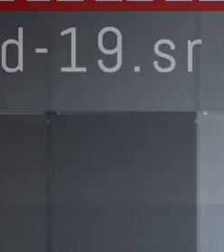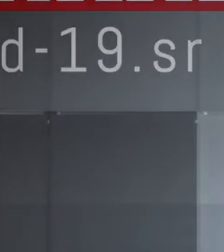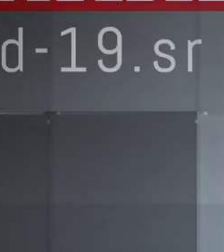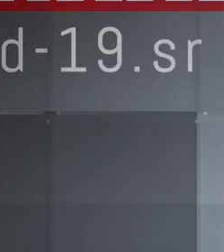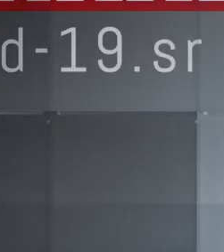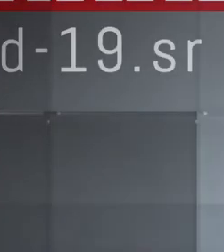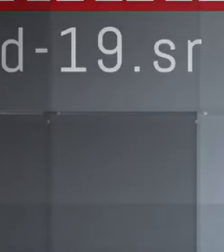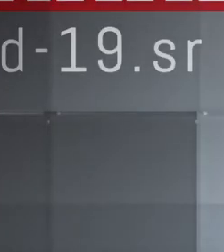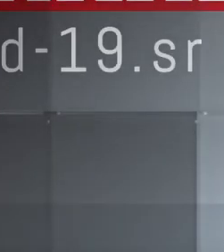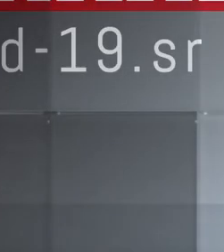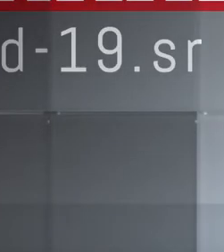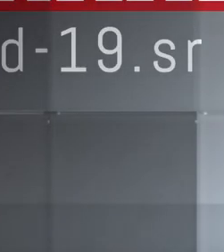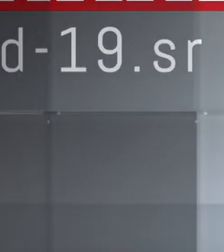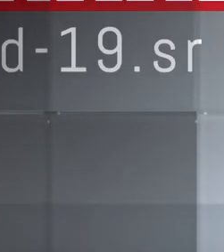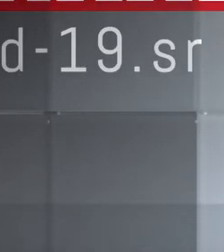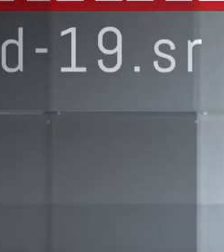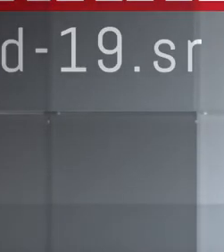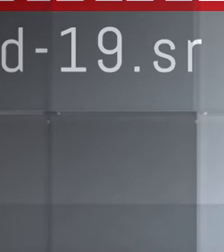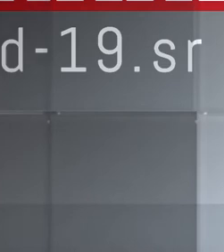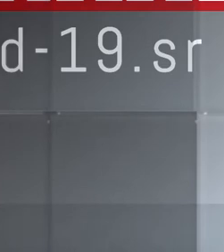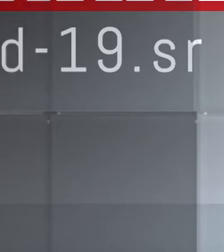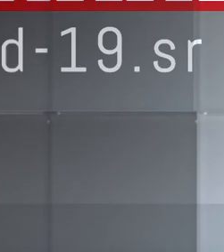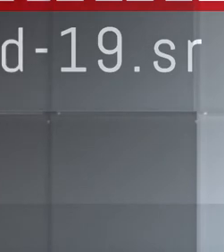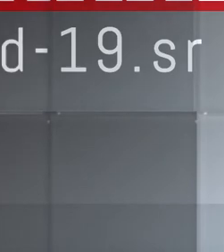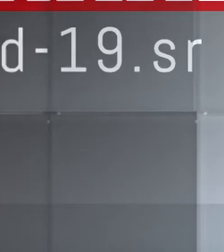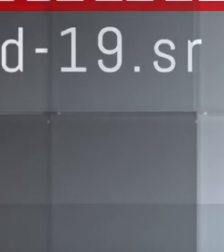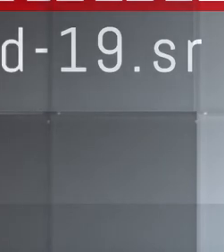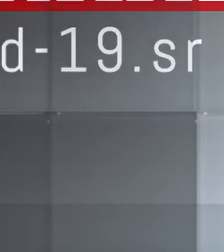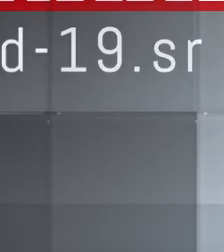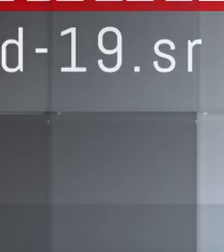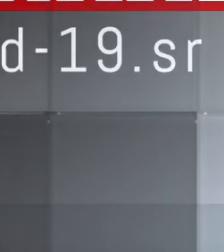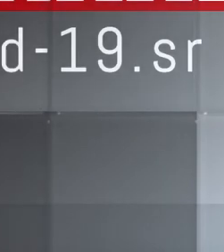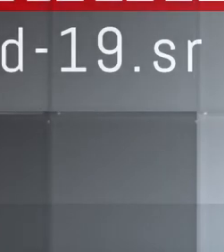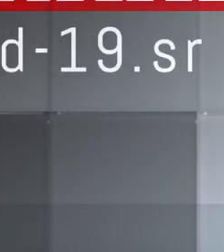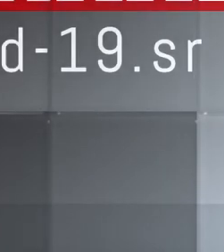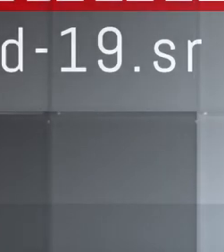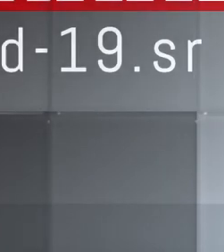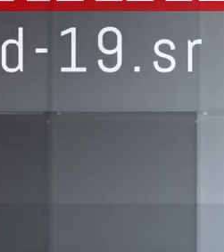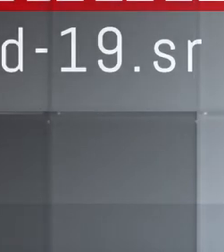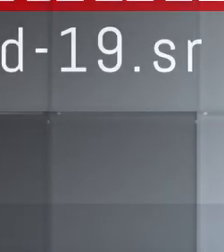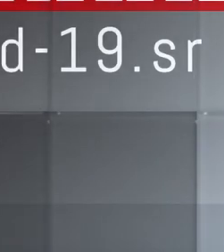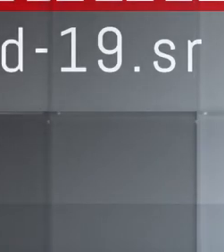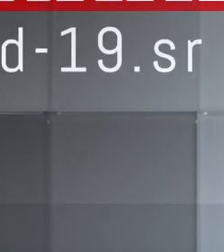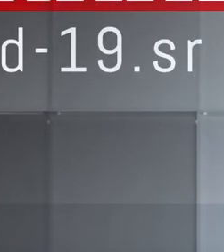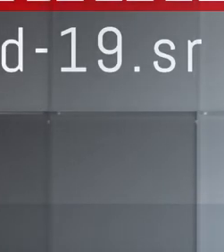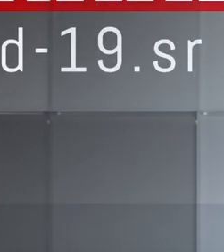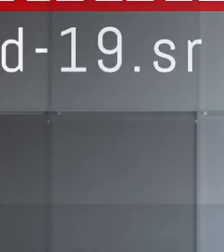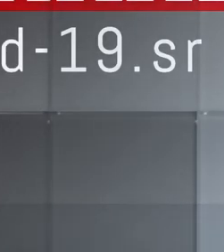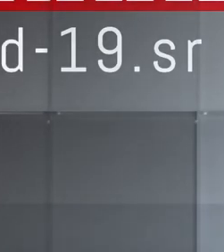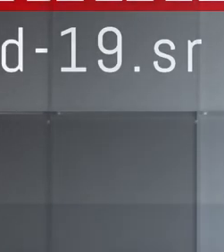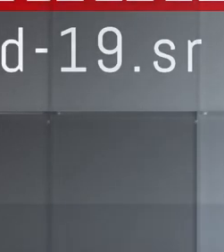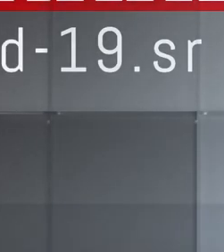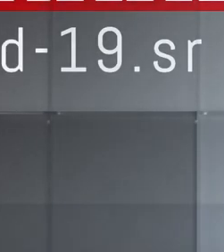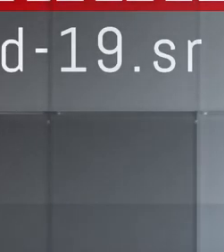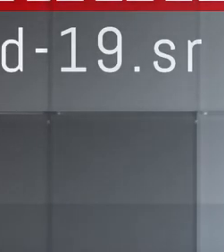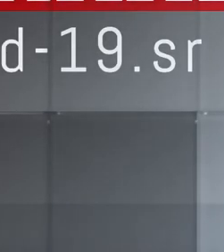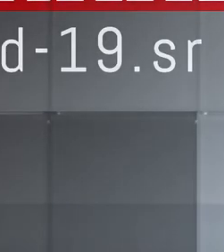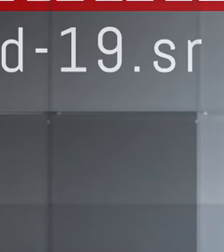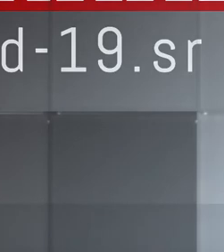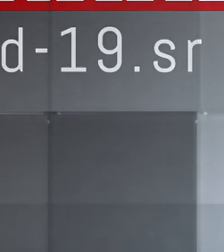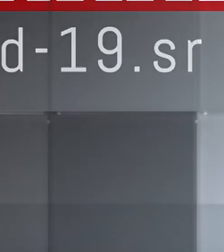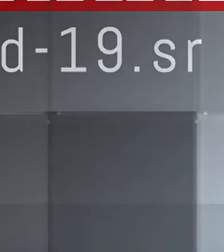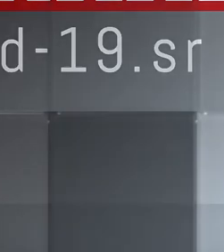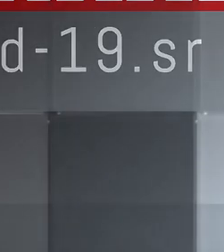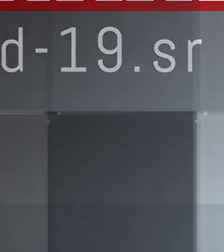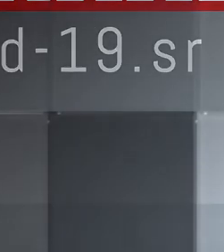Intussen is de status van de commerciële vluchten gebracht naar repatriatievluchten. Zei minister Albert Njubitana van